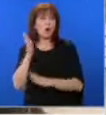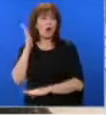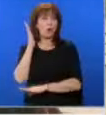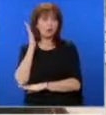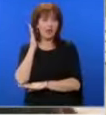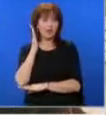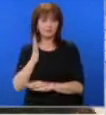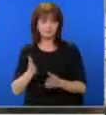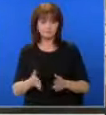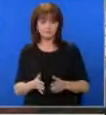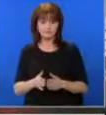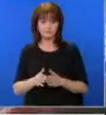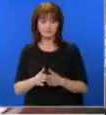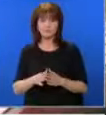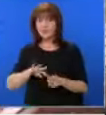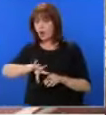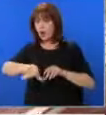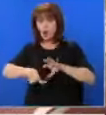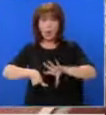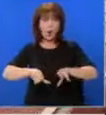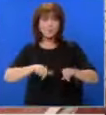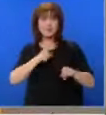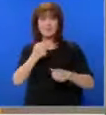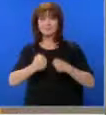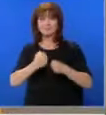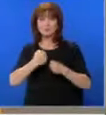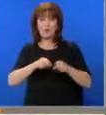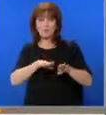служители ни най-малко. А обиски на паркинга имало ли е?